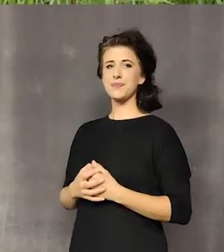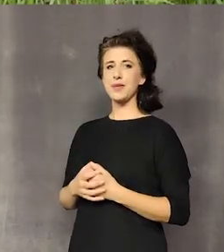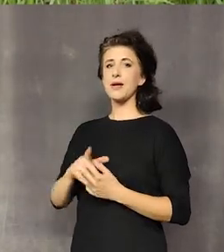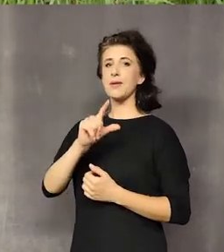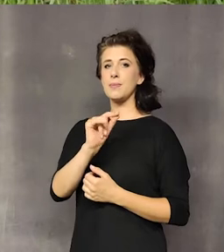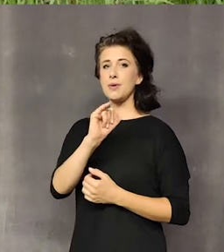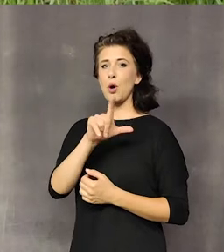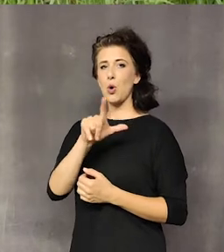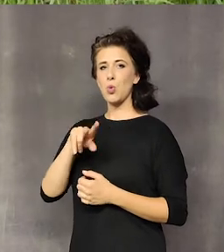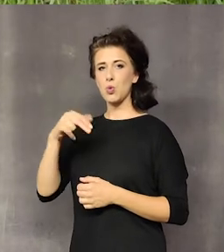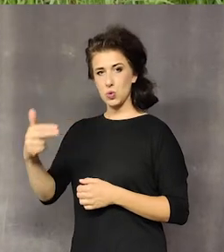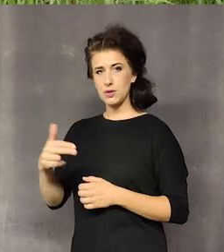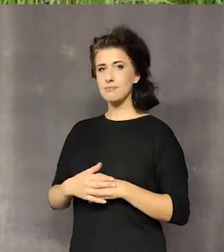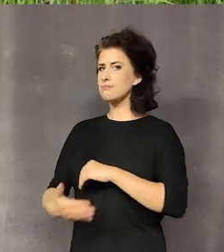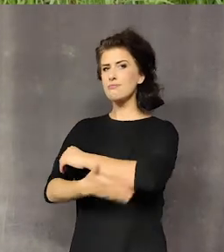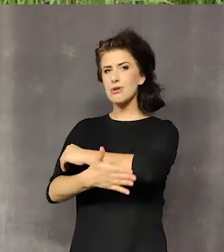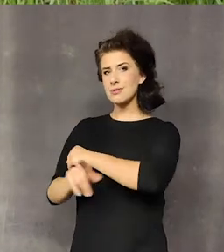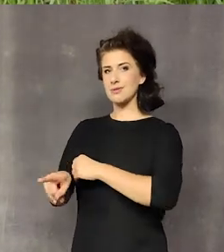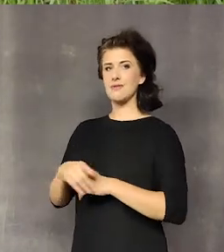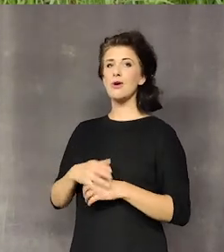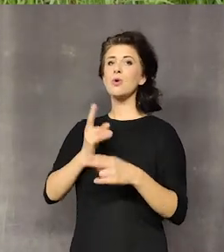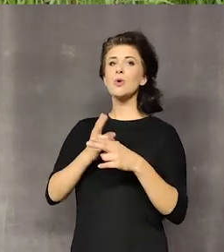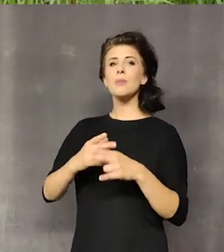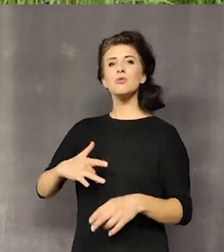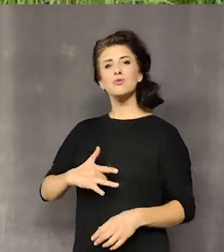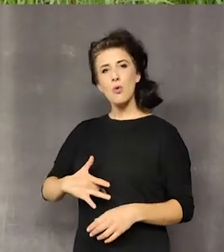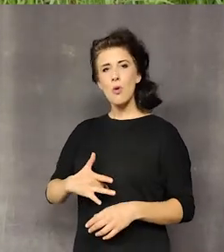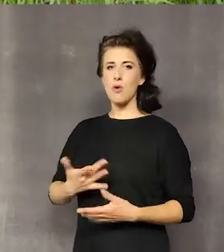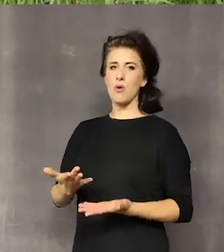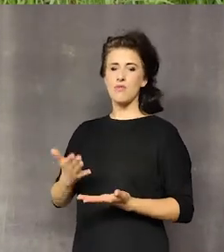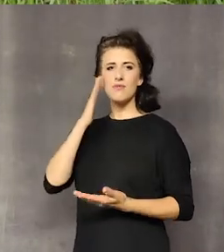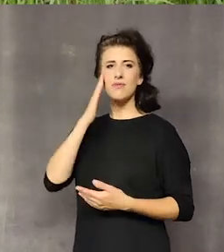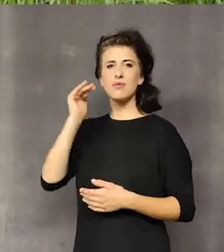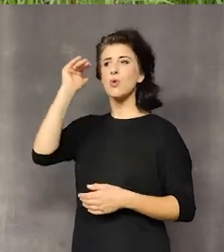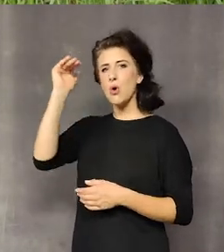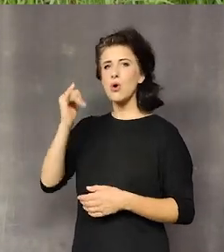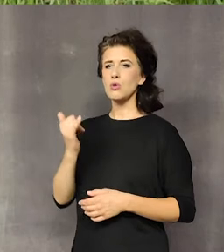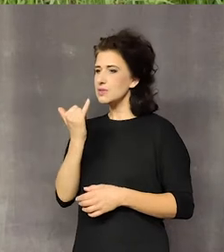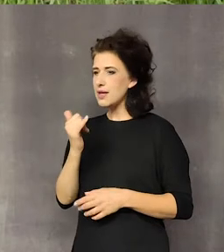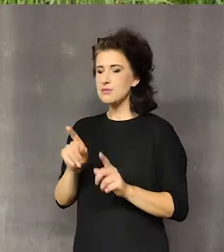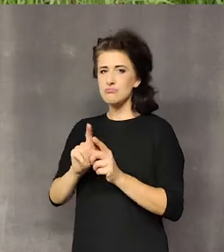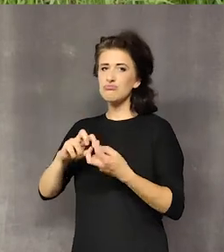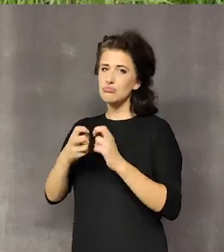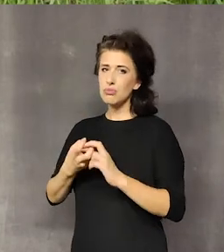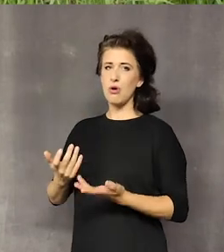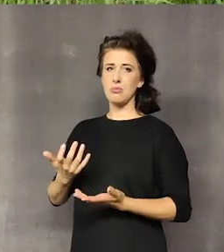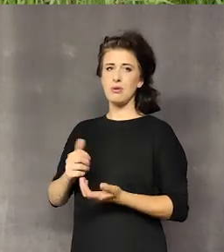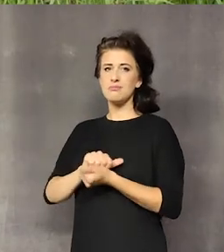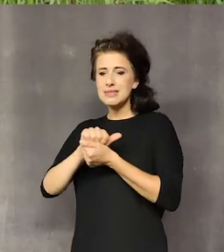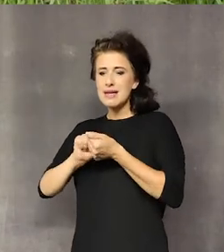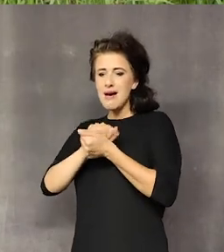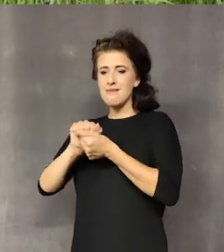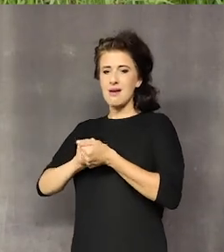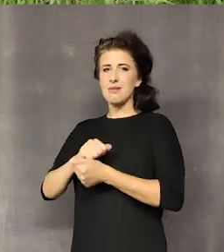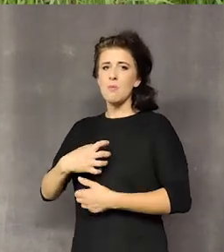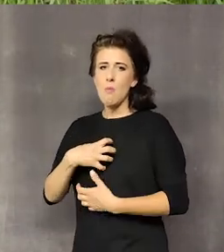Piołn. To jest podstawa, czyli choroby żołądka. Wiadomo, czy dziecko, czy dorosła osoba też często ma jakieś problemy czy trawienne,